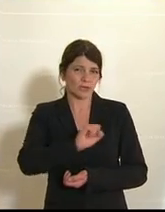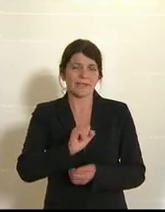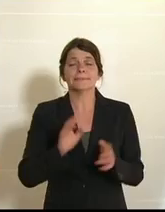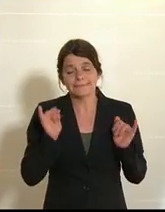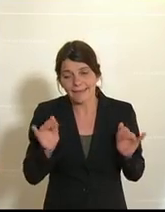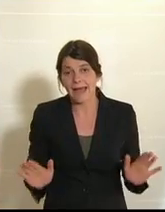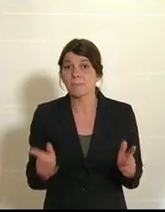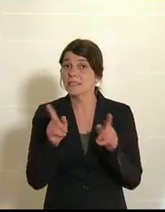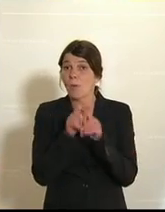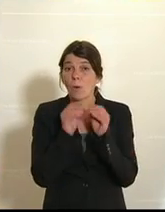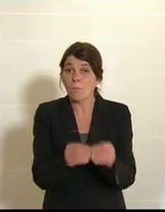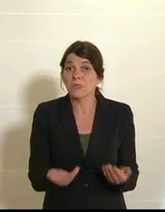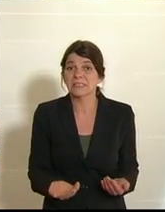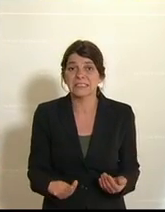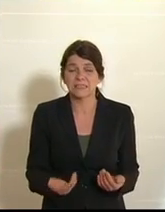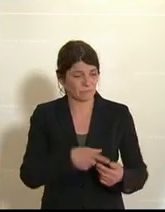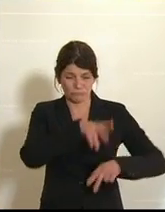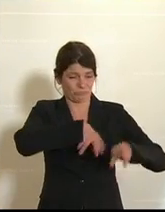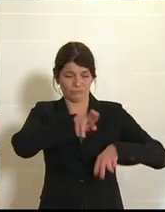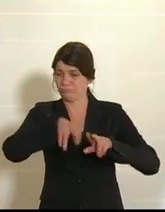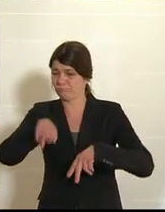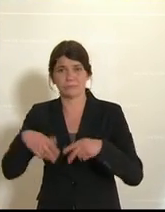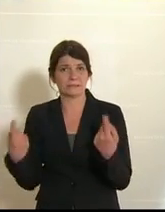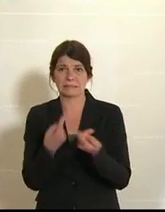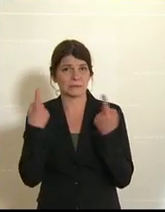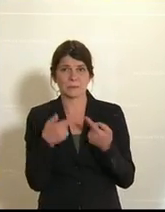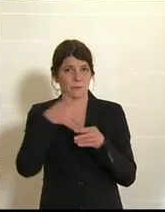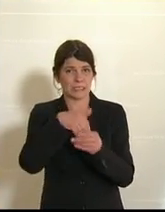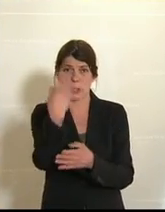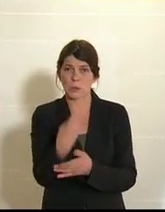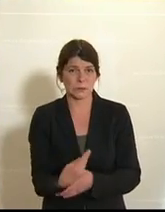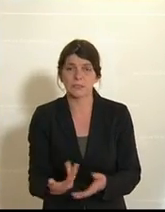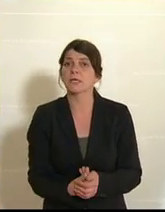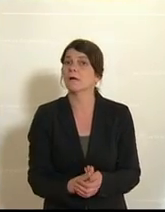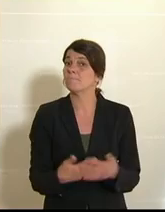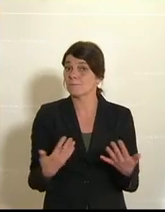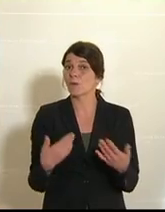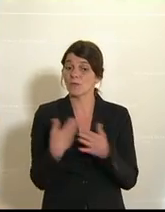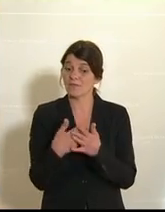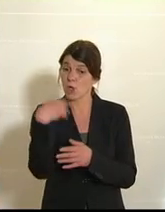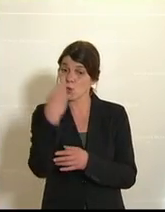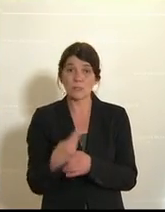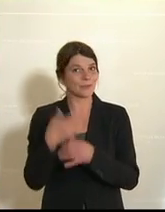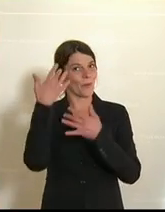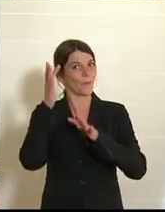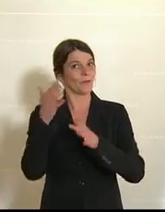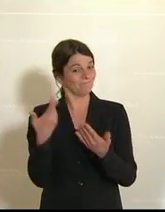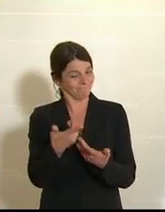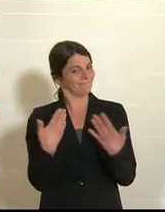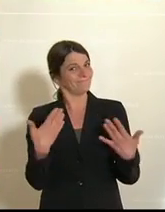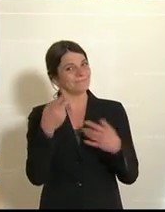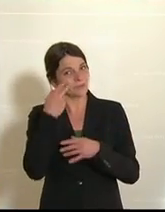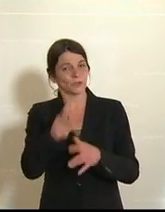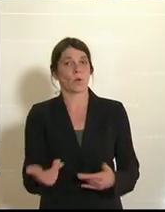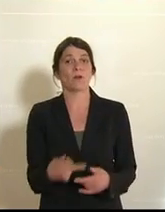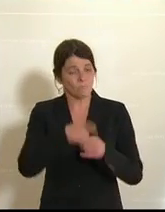es ist auch sehr kompliziert, diese heterogene Situation in der Kunst. Und das macht die Kunst und Kultur ja aus, dass sie